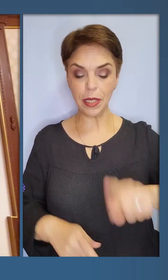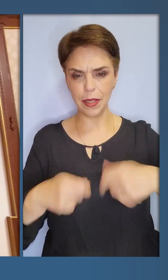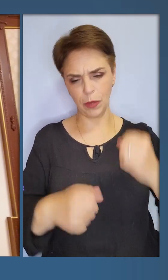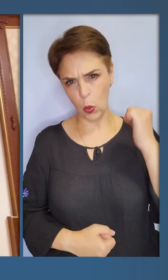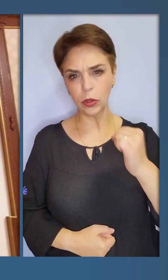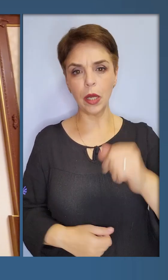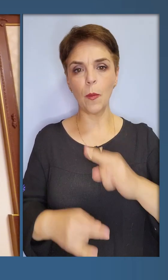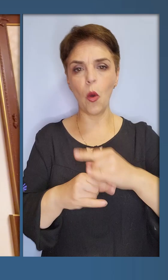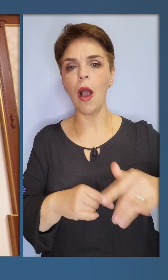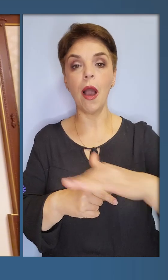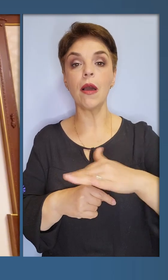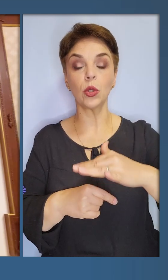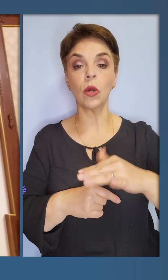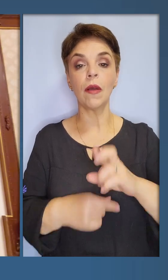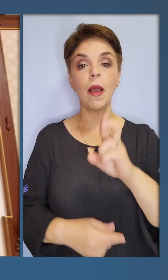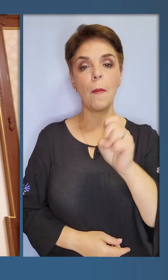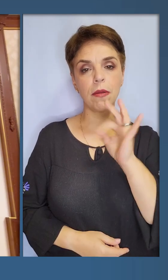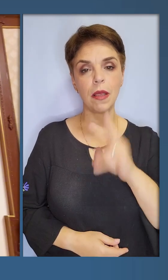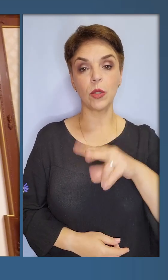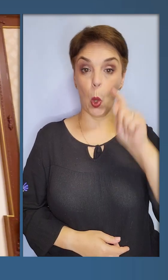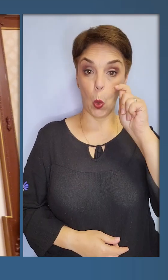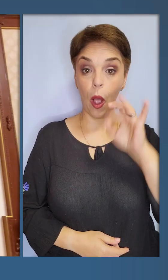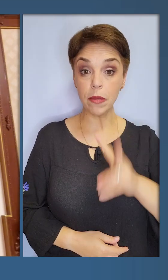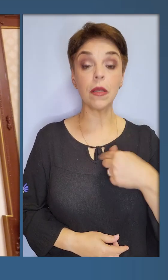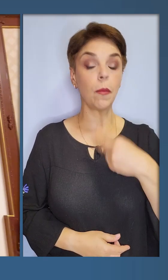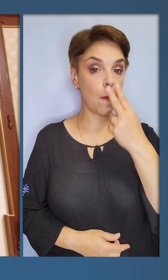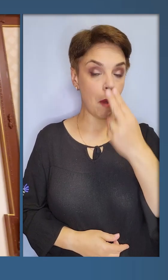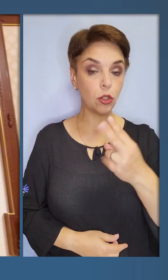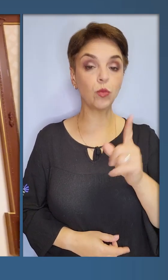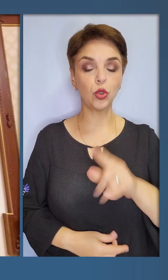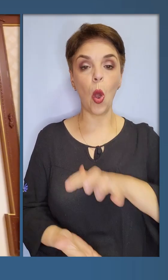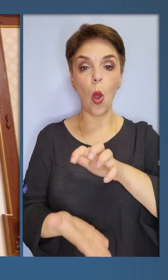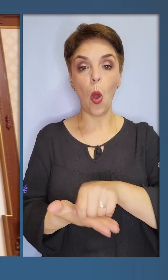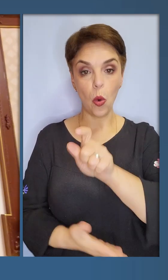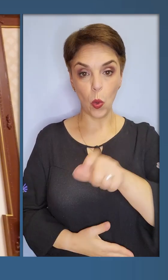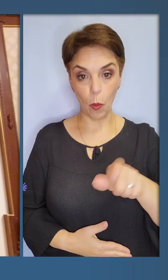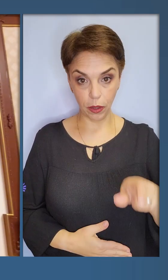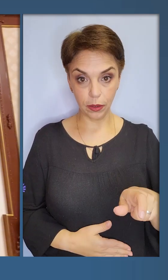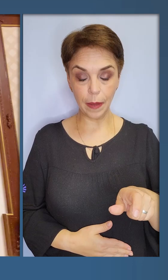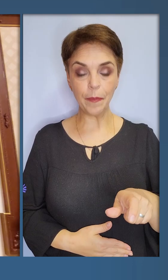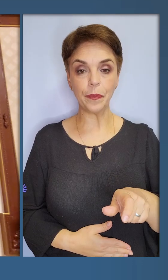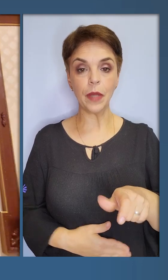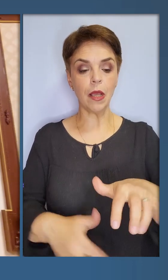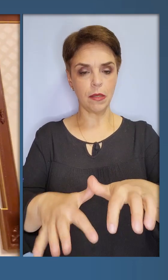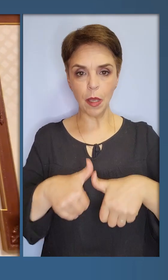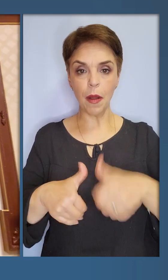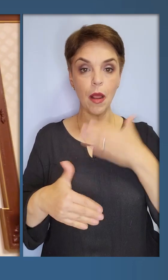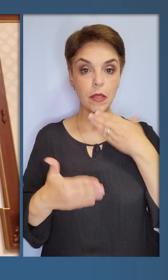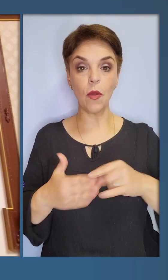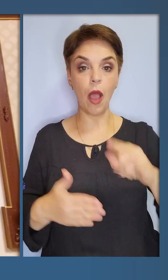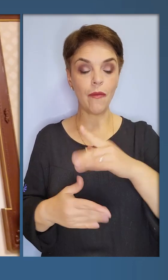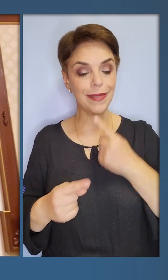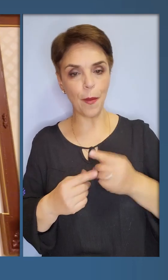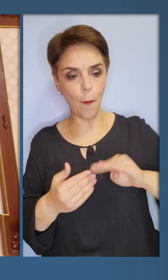хлопці завдали ударів по аеродромах в Бердянську та Луганську, ми бачимо, що окупанти забирають свою